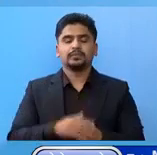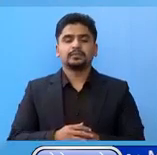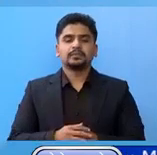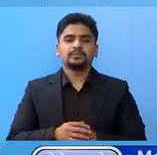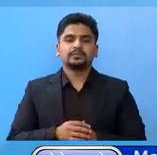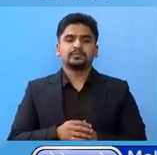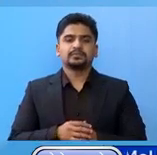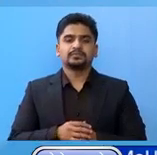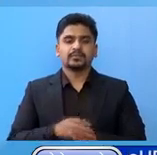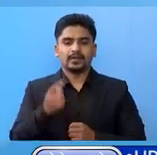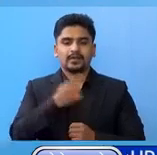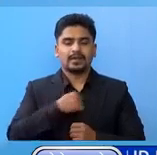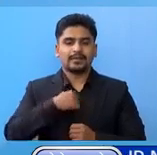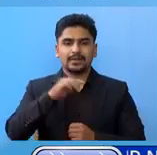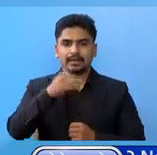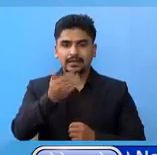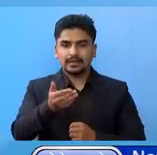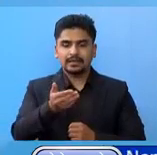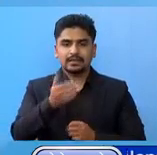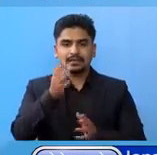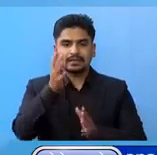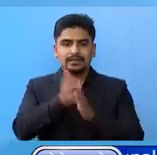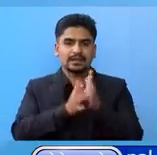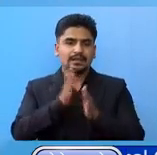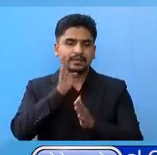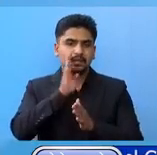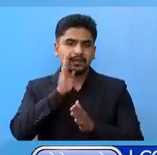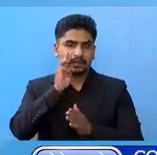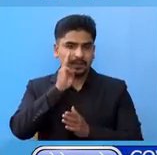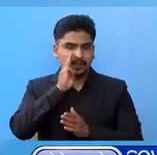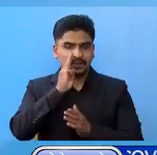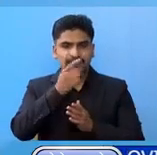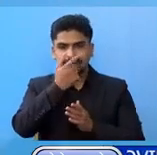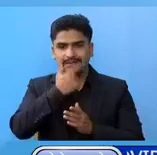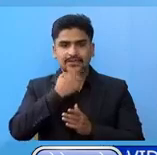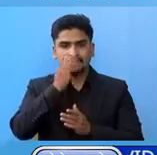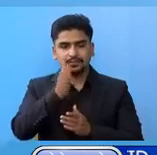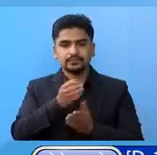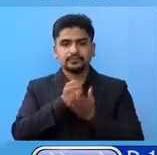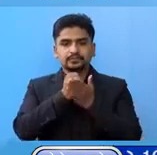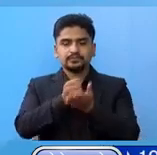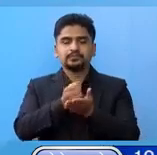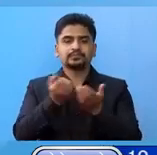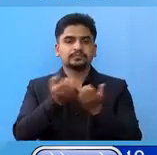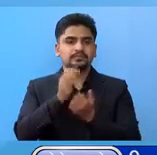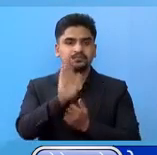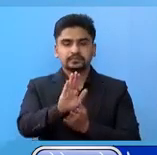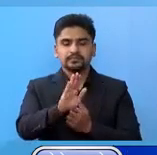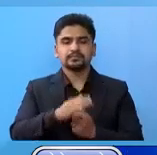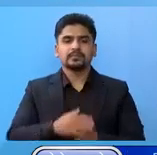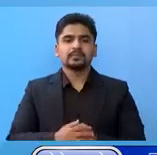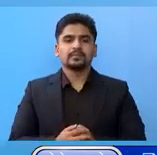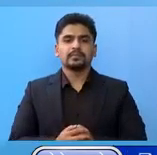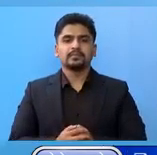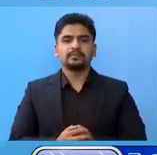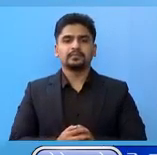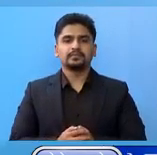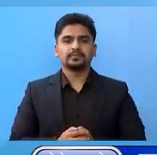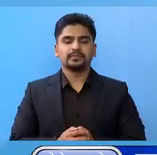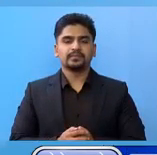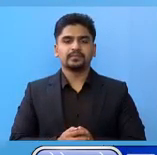हामीलाई सांकेतिक वासा मां सागर सुवेदिले साथ दी रहन वाईको छा